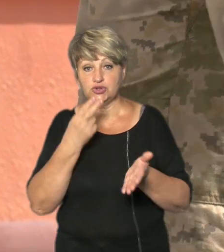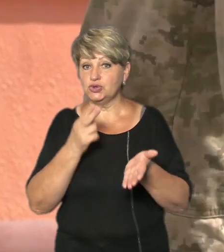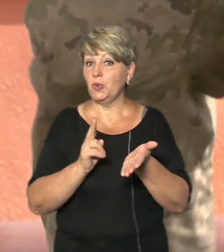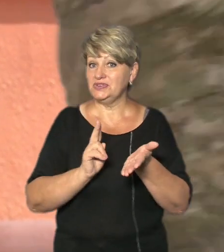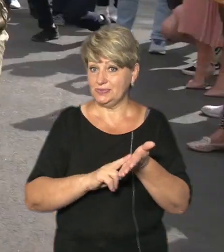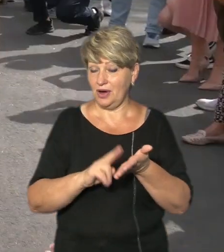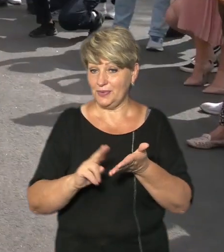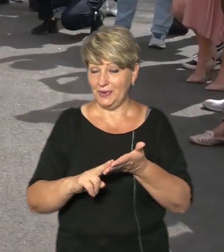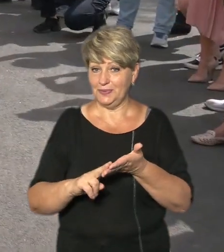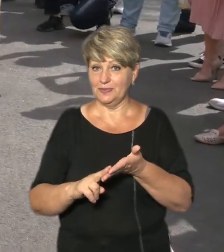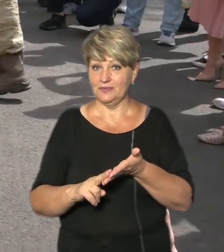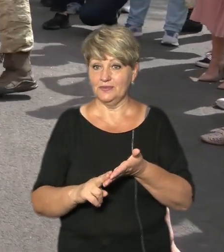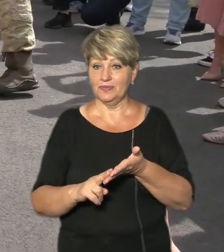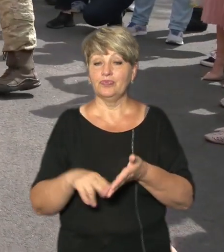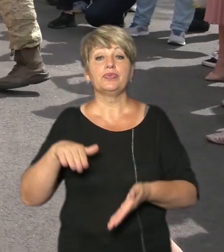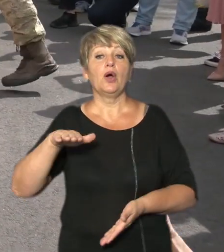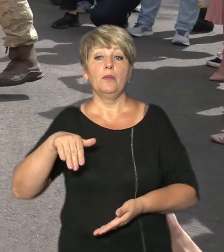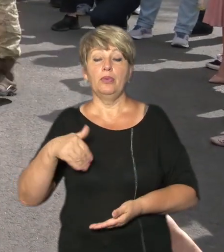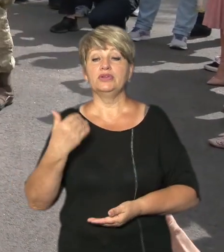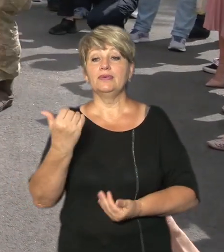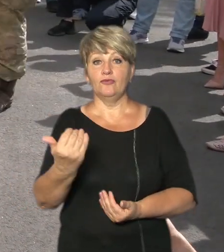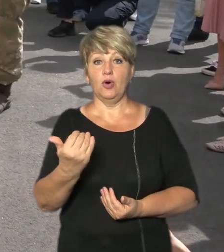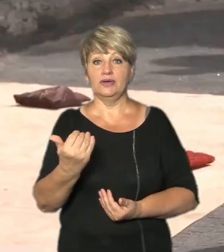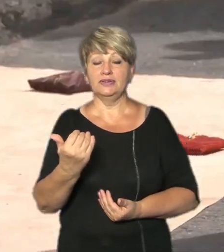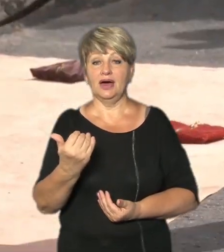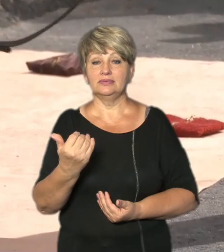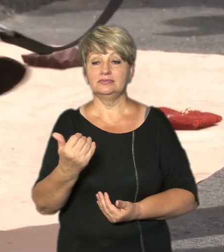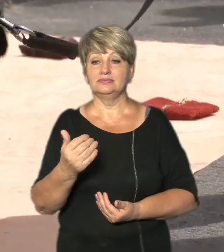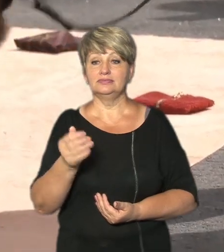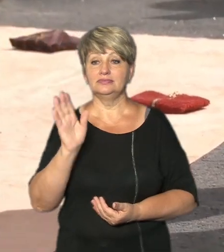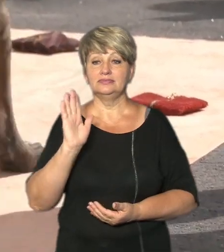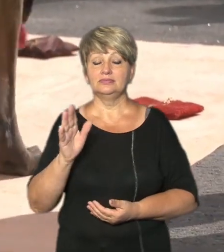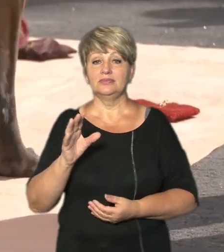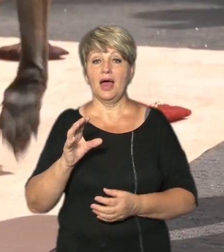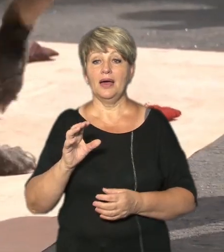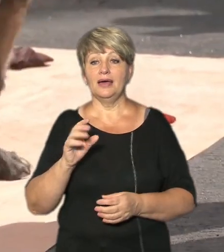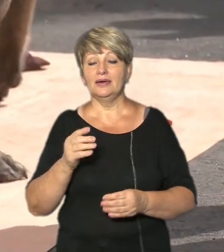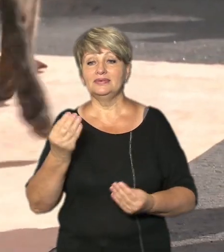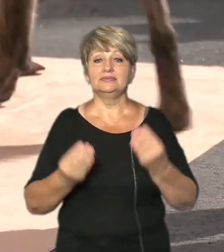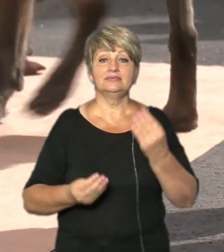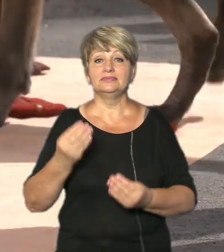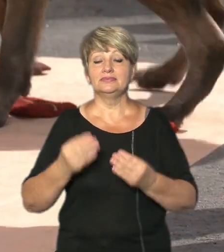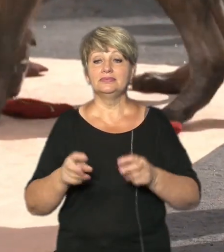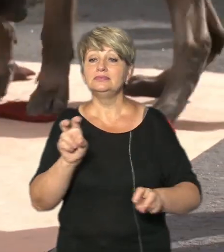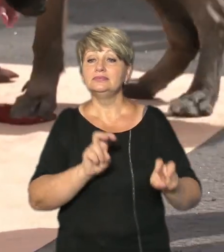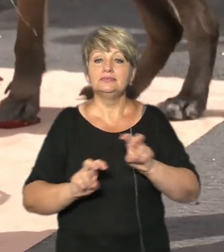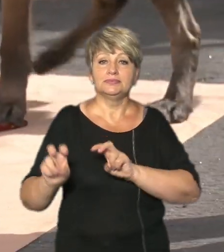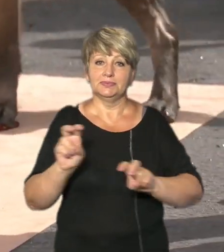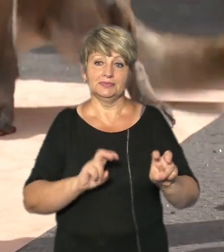Або саму Марку Потім її розіграють м'ячиком, який вона любить І